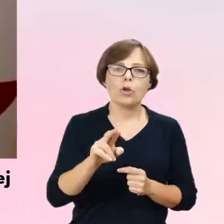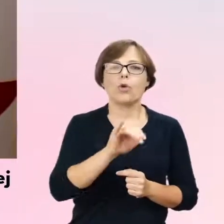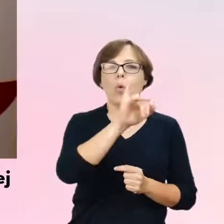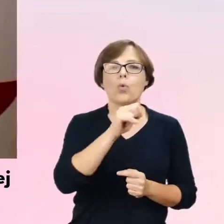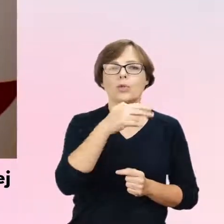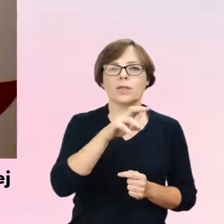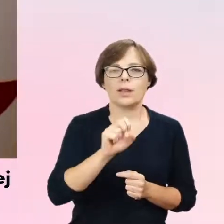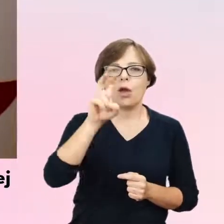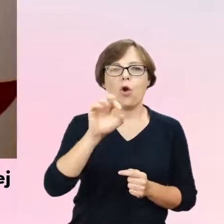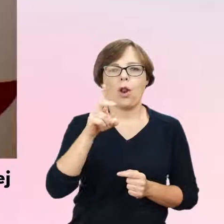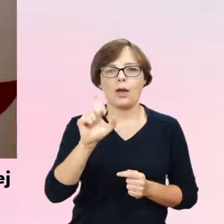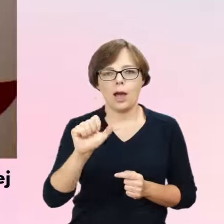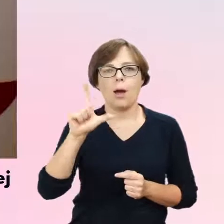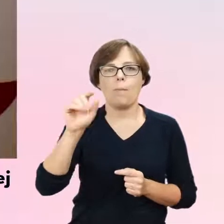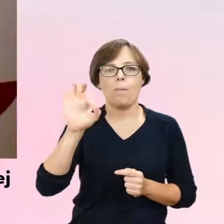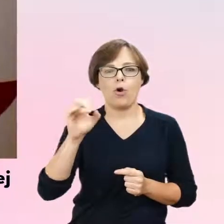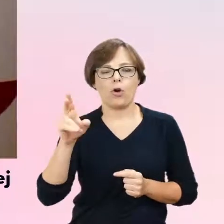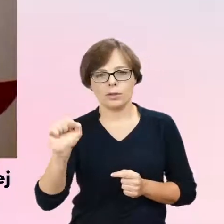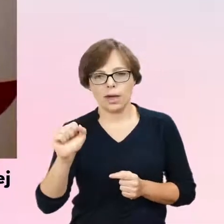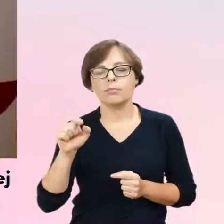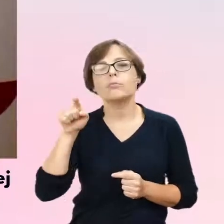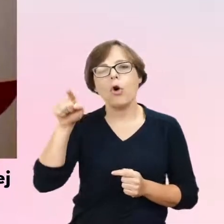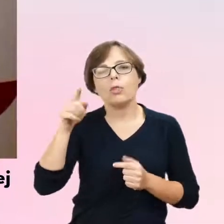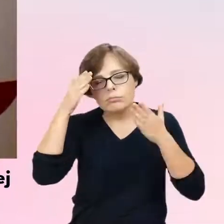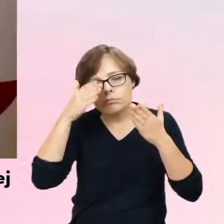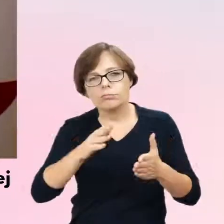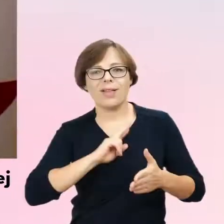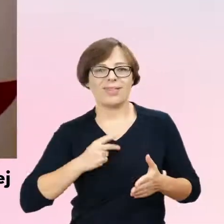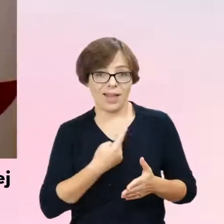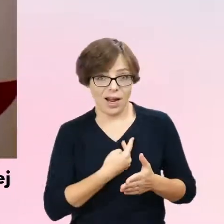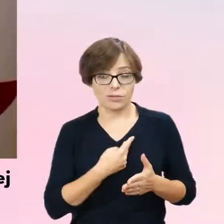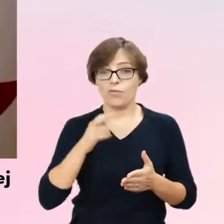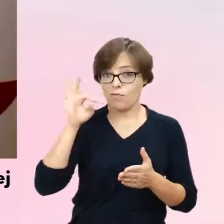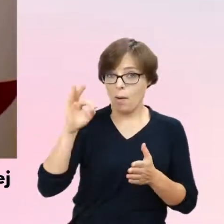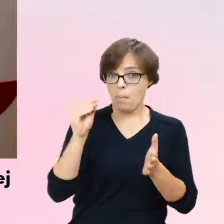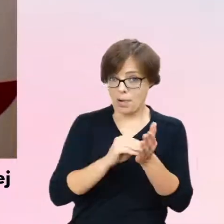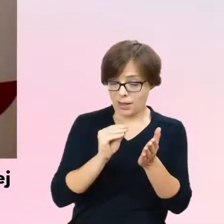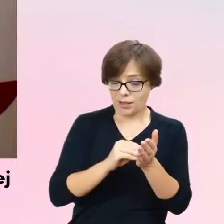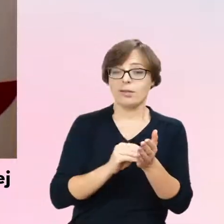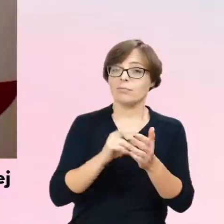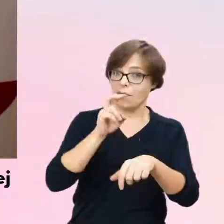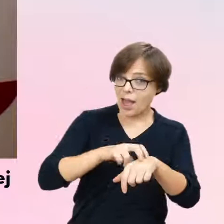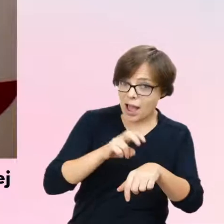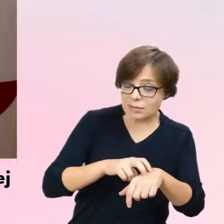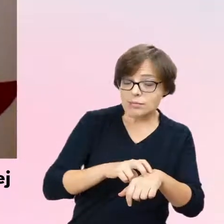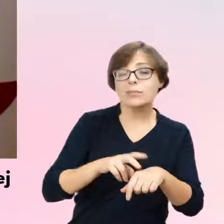-Pokorska, która zajmuje się transpłciowością zarówno w swojej praktyce lekarskiej, jak i